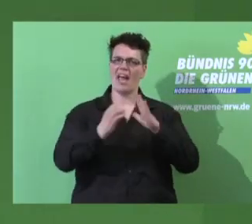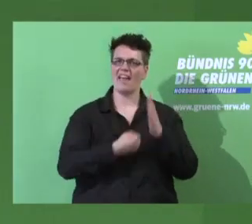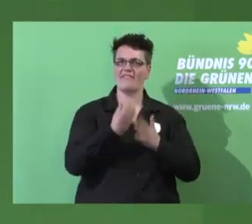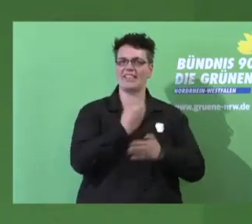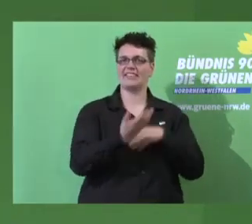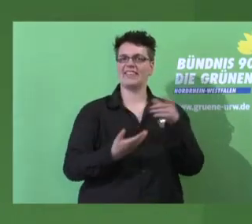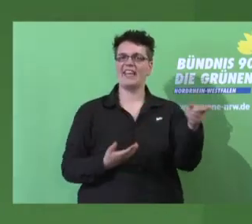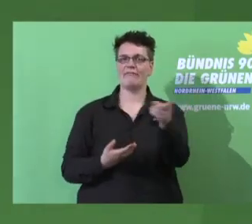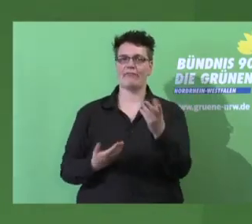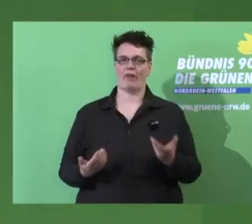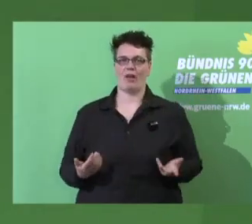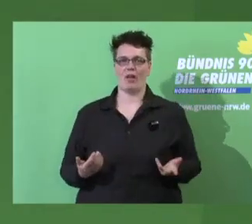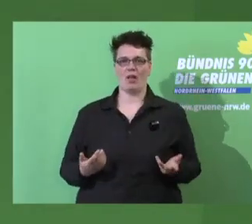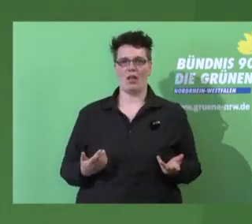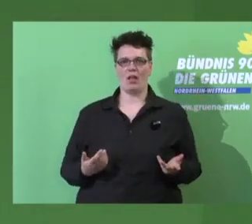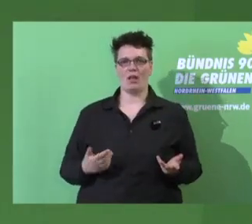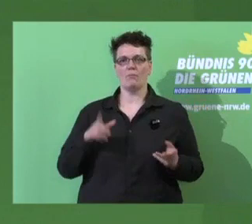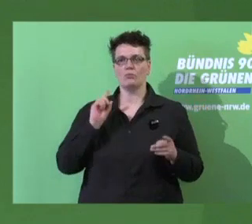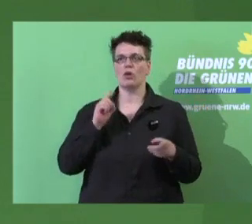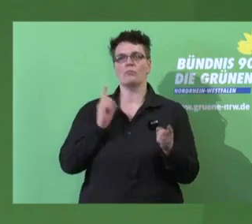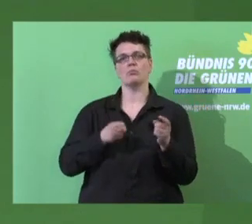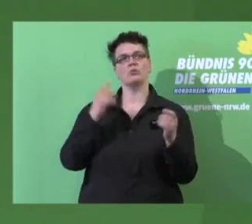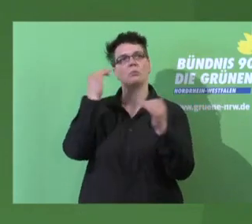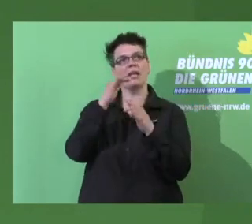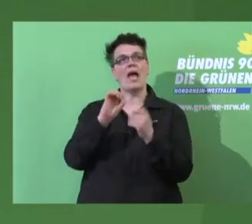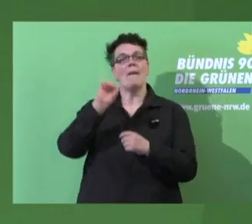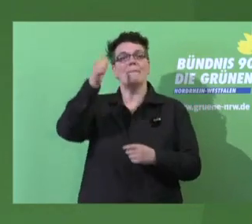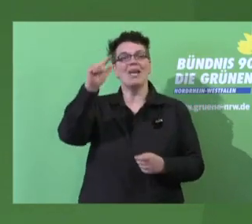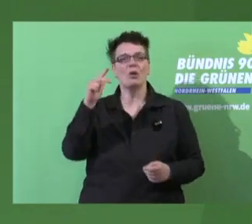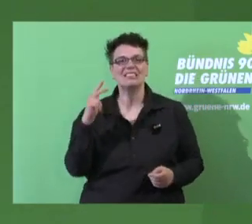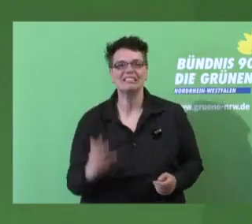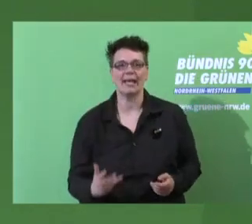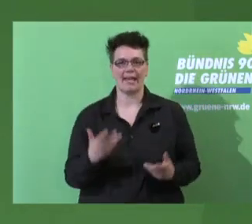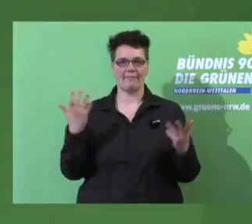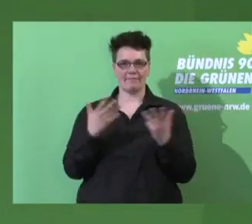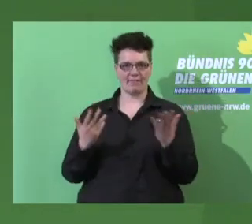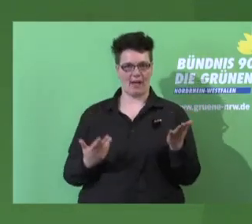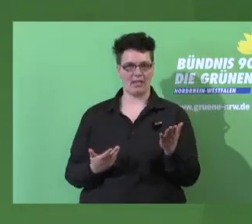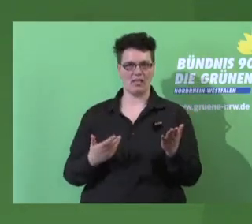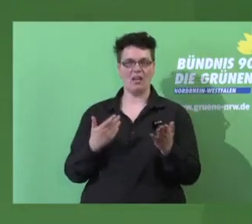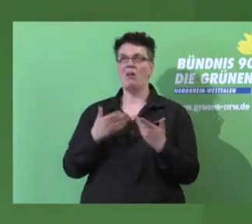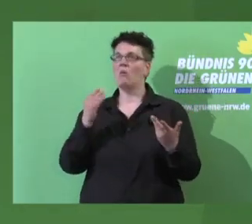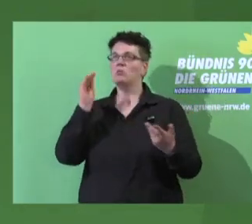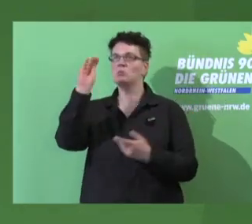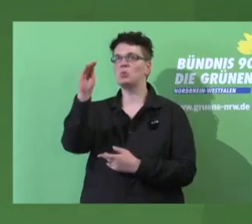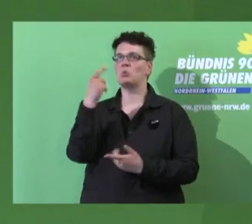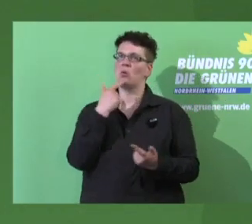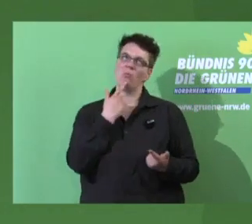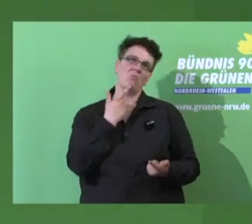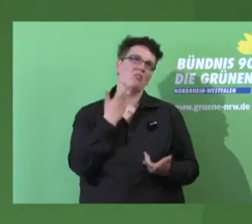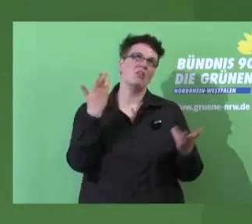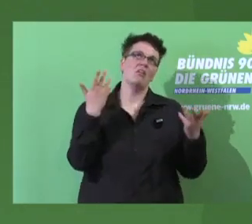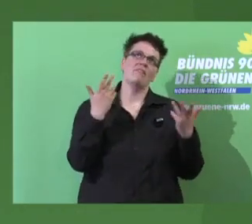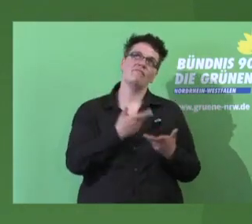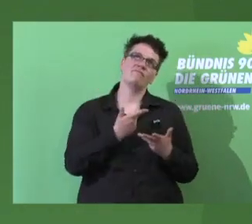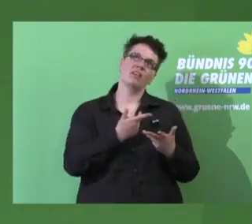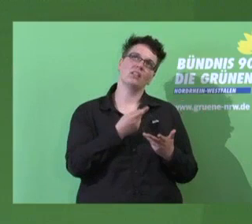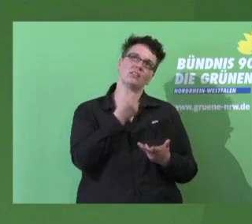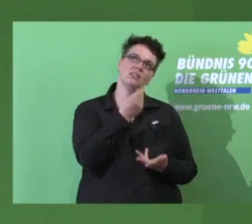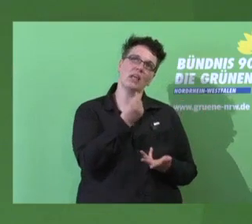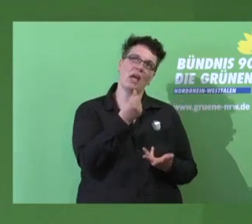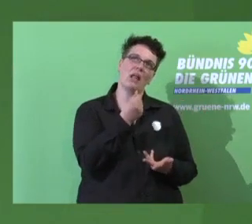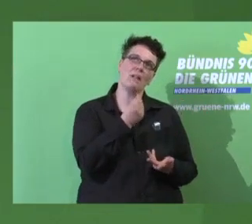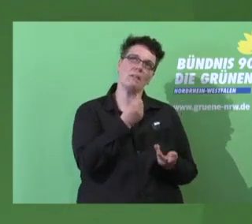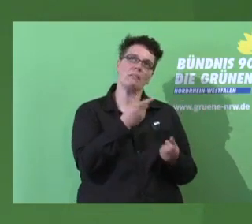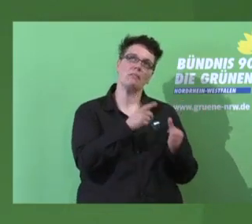zukünftig leisten, sondern Prioritätensetzung heißt auch, was will ich mir zukünftig nicht mehr leisten, was können wir uns nicht leisten. Dann, glaube ich, kommen wir in Nordrhein-Westfalen sicherlich auch ein großes Stück